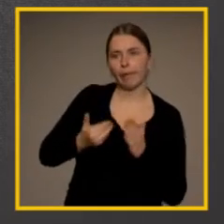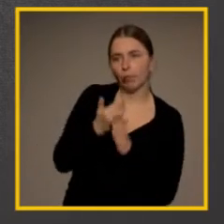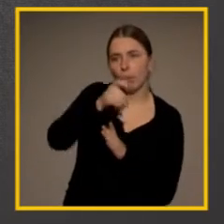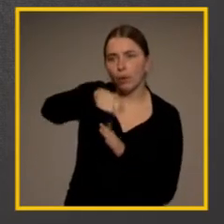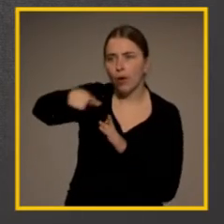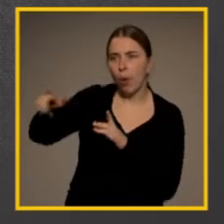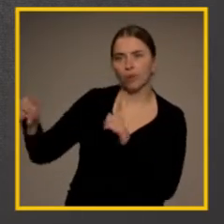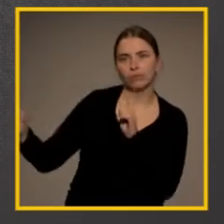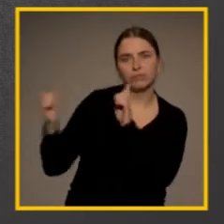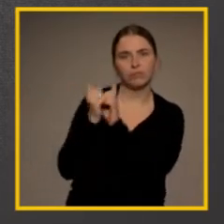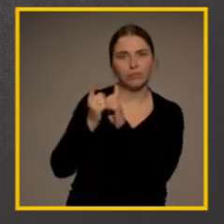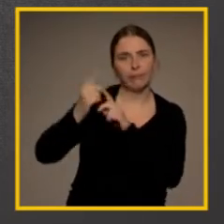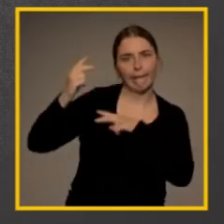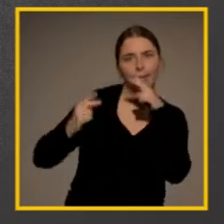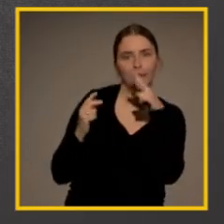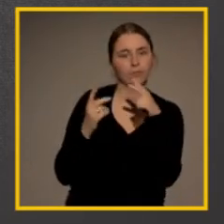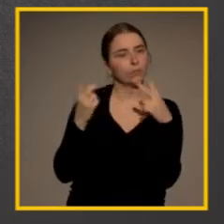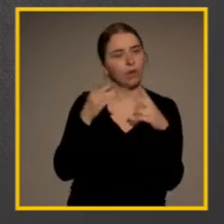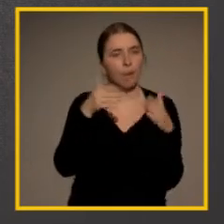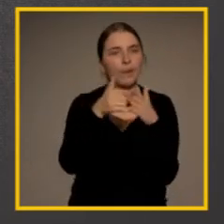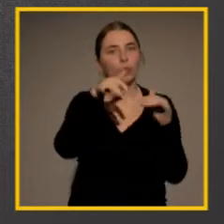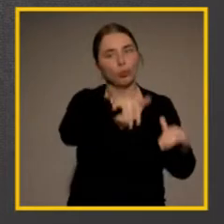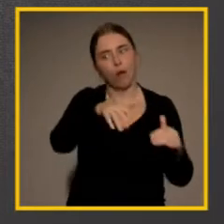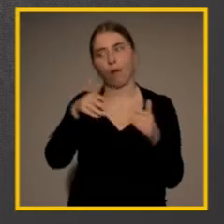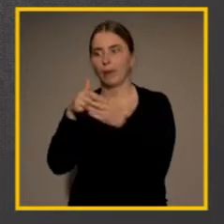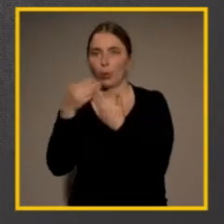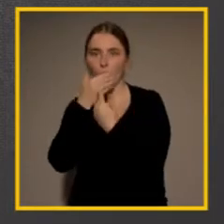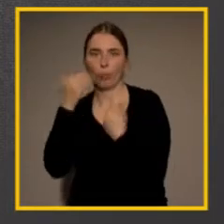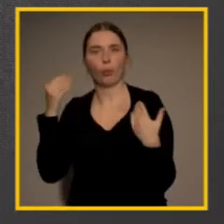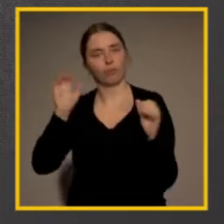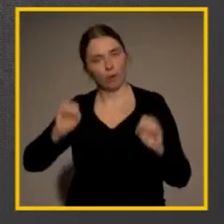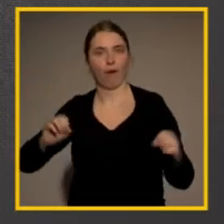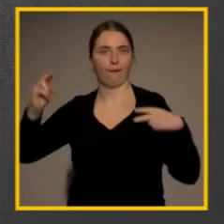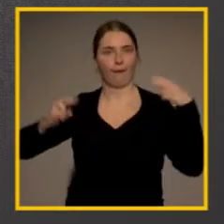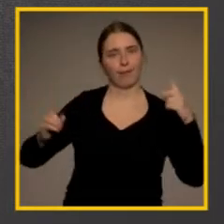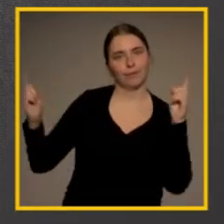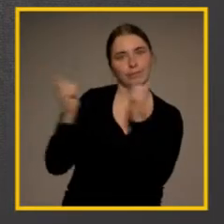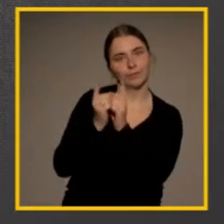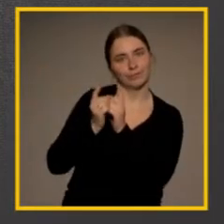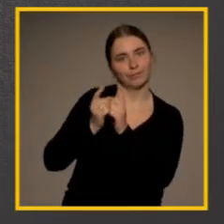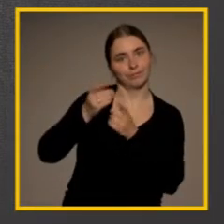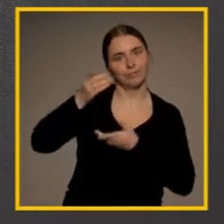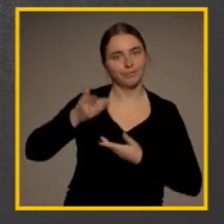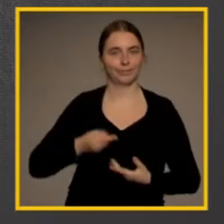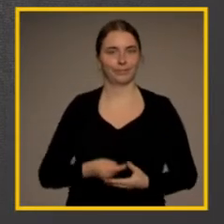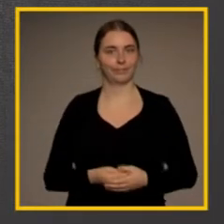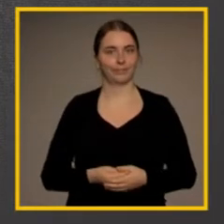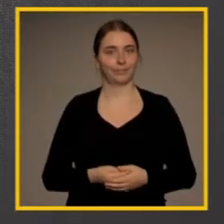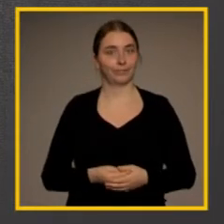viele neue nette Menschen mit und ohne Behinderung kennenlernen durfte.